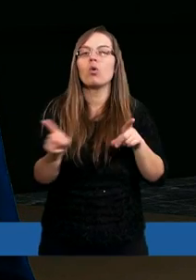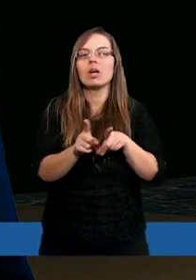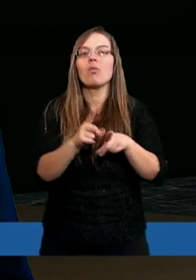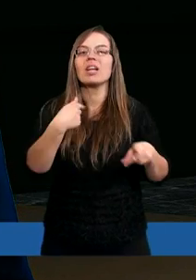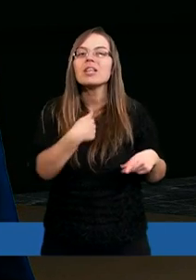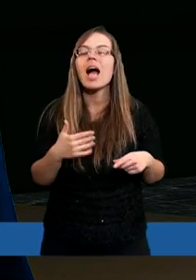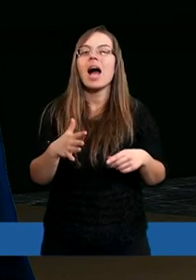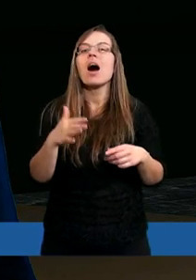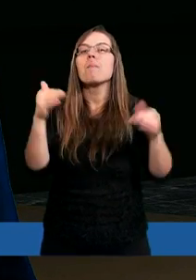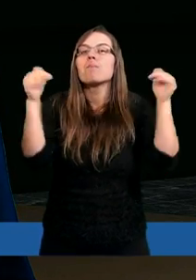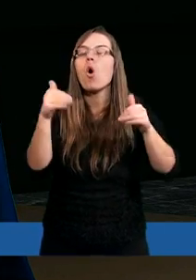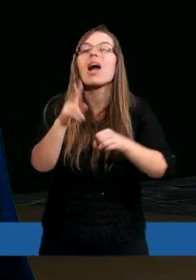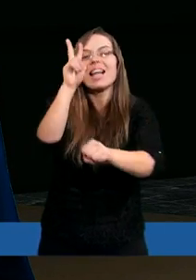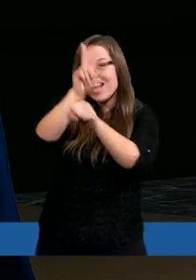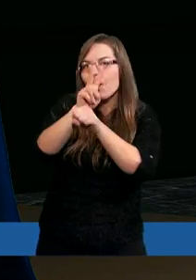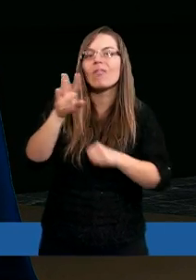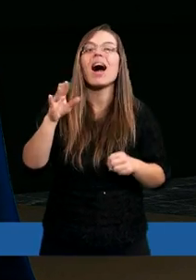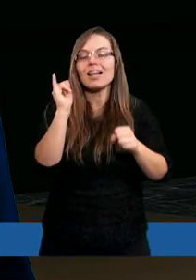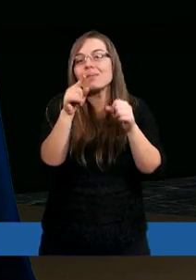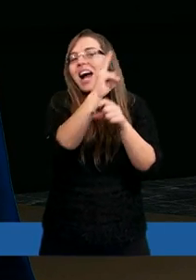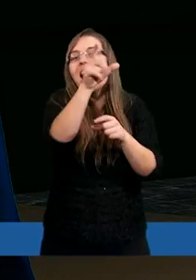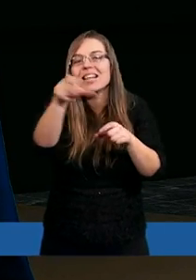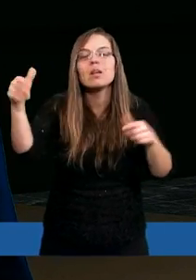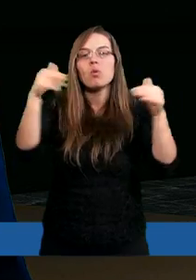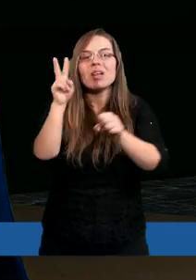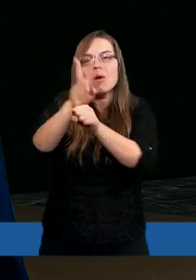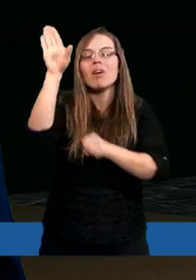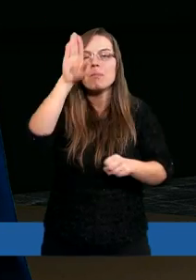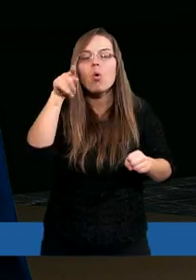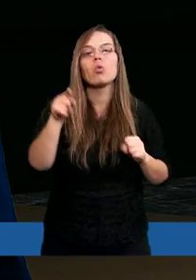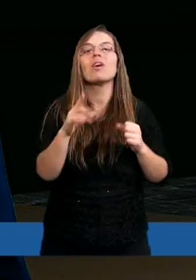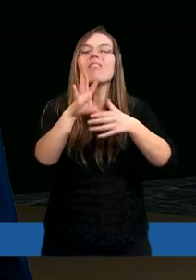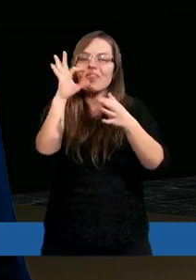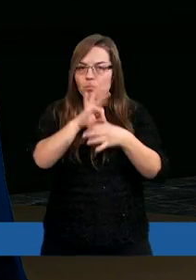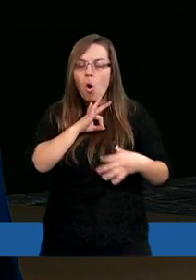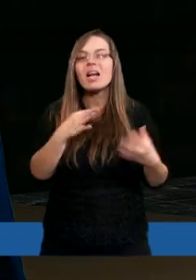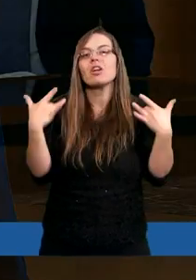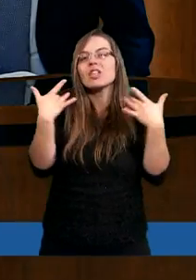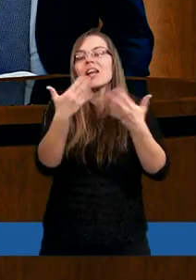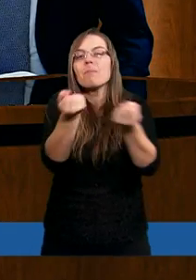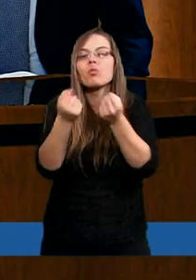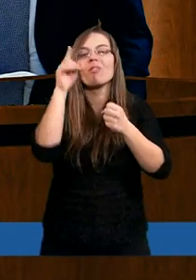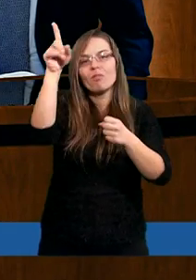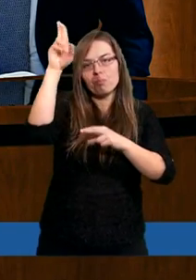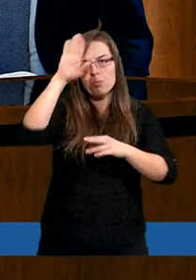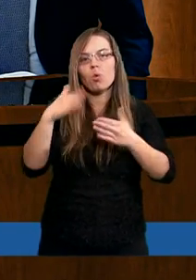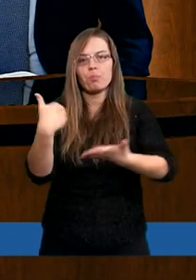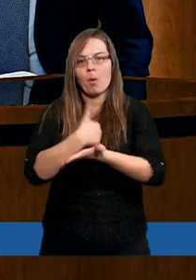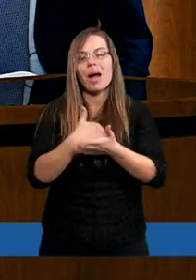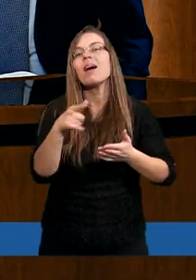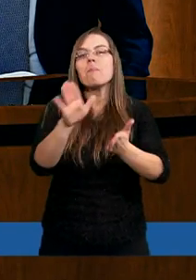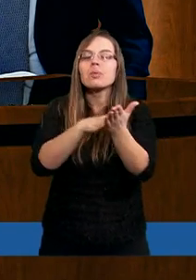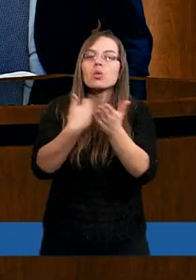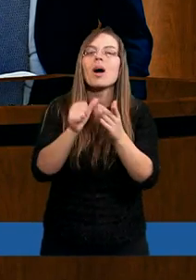ja mogę Jemu zaufać i mogę całą moją przyszłość włożyć w Jego ręce. Jak jest takim